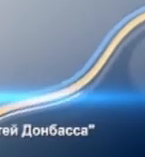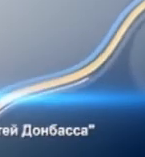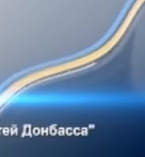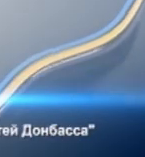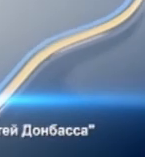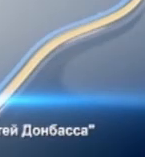Дякуємо за перегляд!